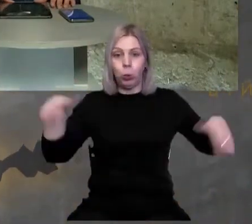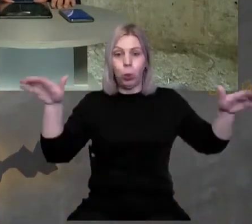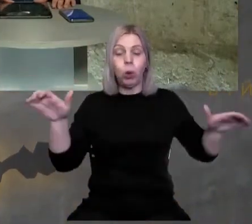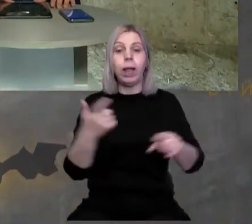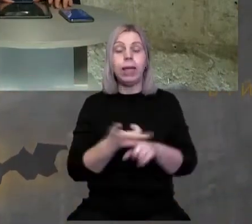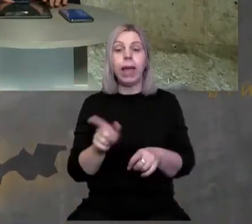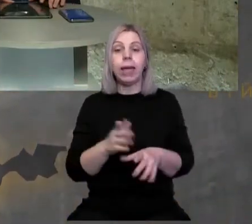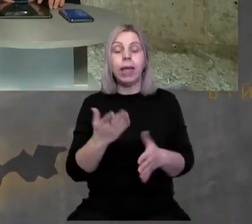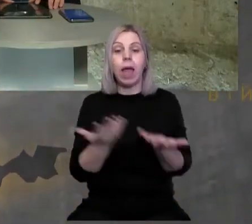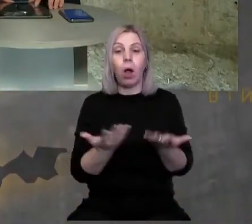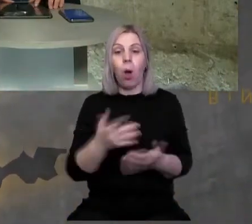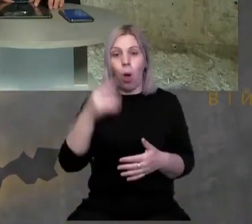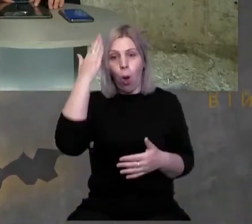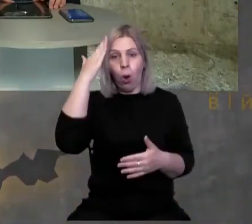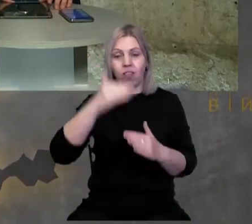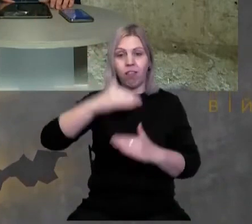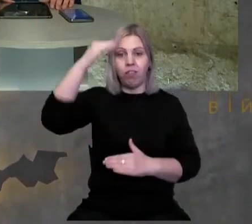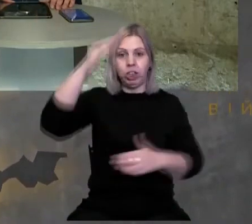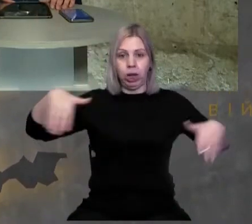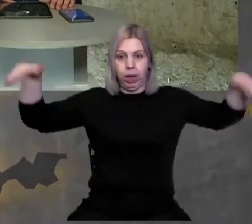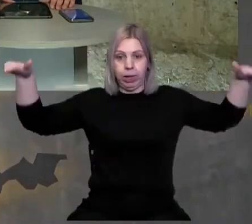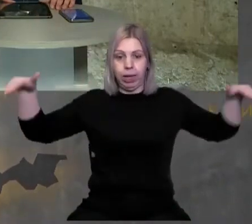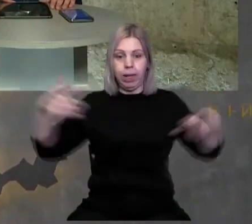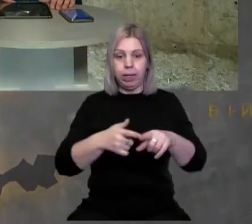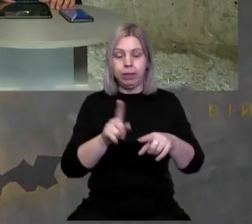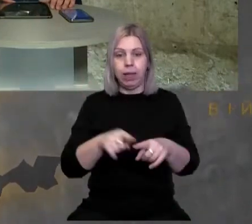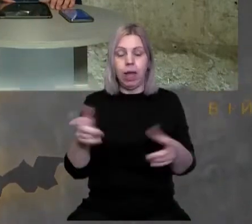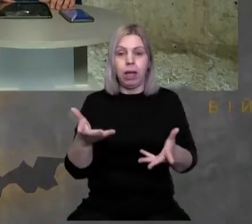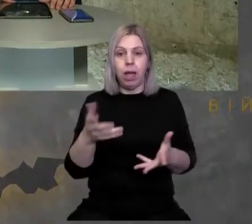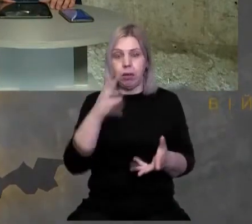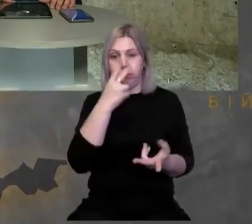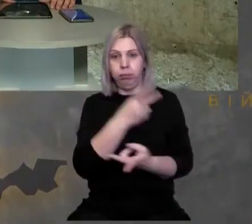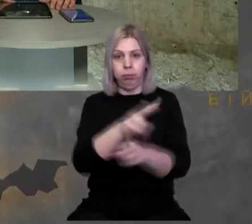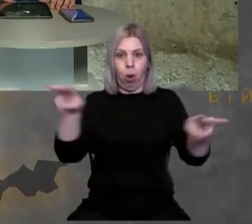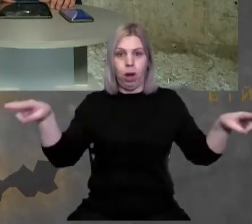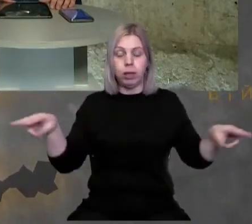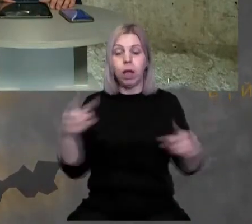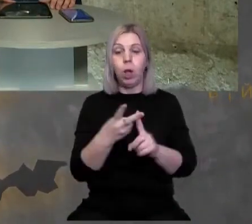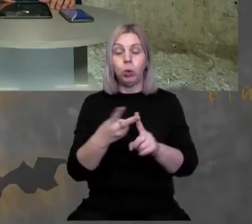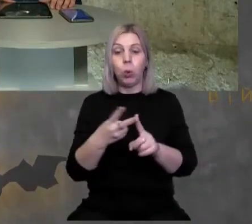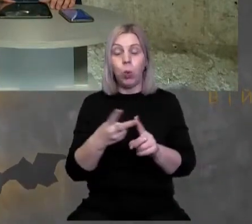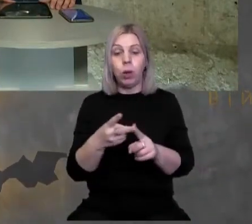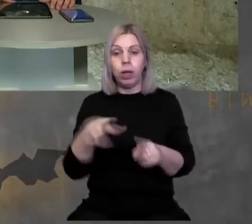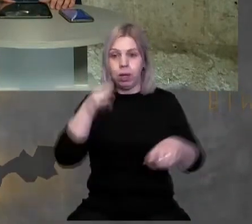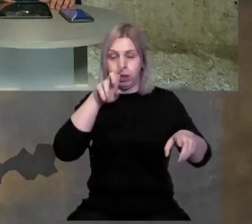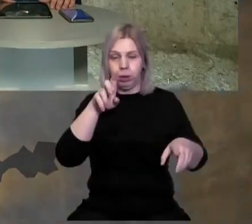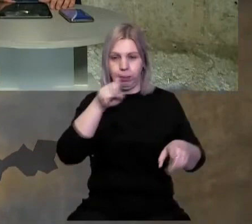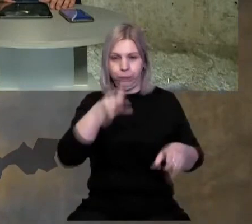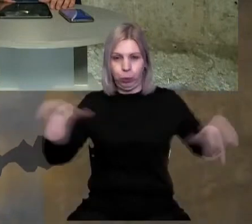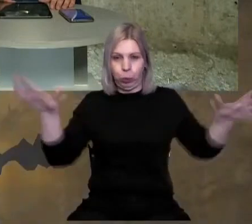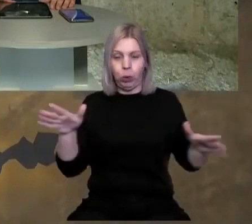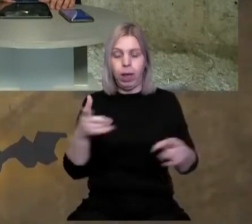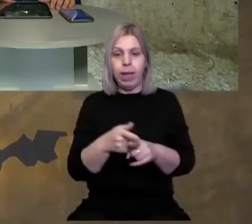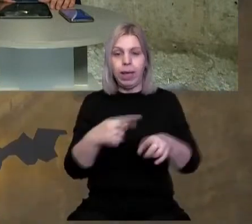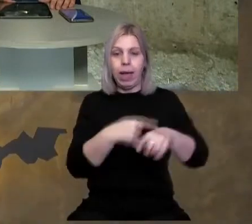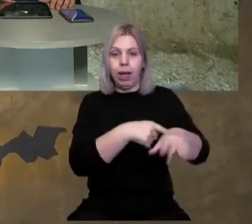Турул, який, якого голова вище крил. Це Турул, який споглядає. Другий Турул – символ, якого